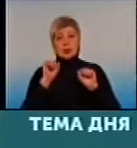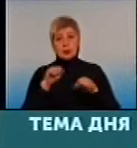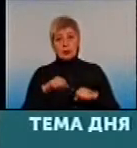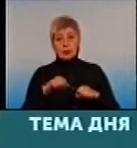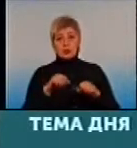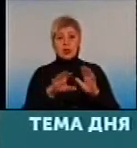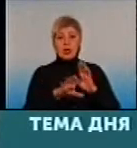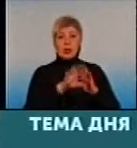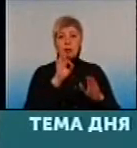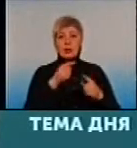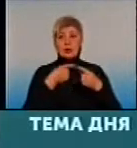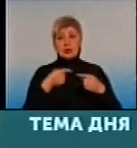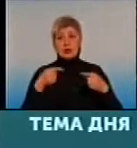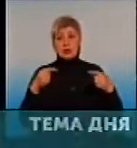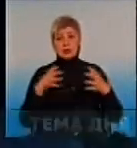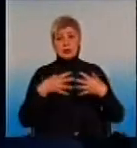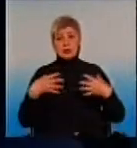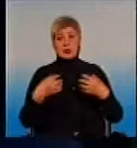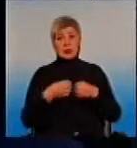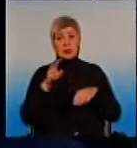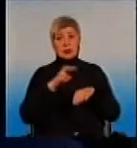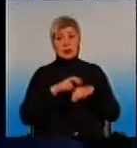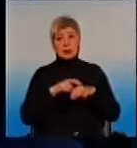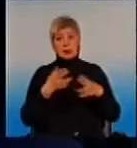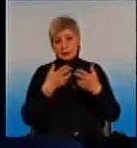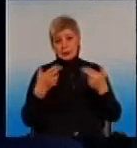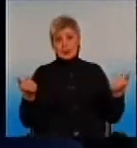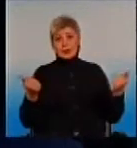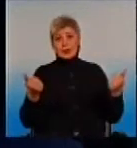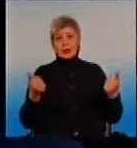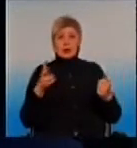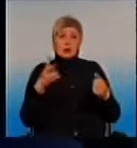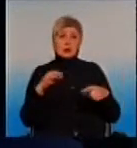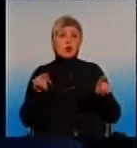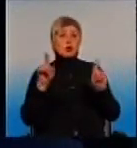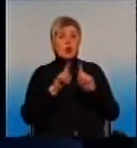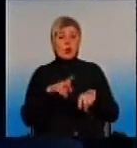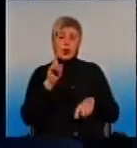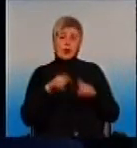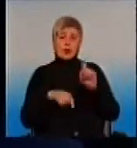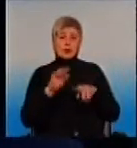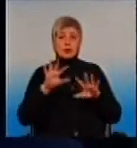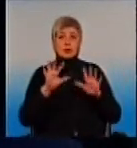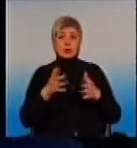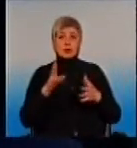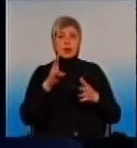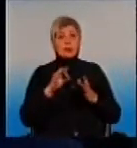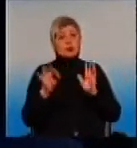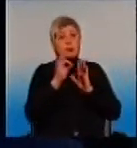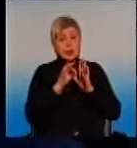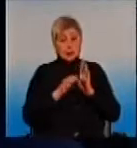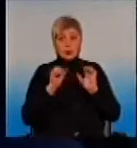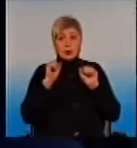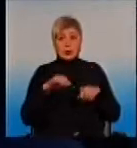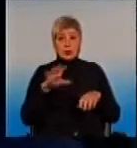різних сімейних лікарів? Так, звісно. Це дуже рідко таке відбувається, але, в принципі, може бути таке,